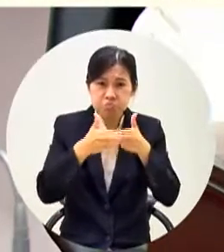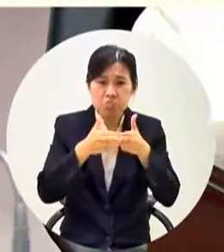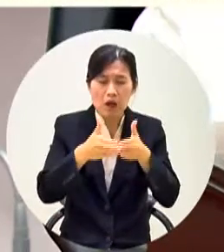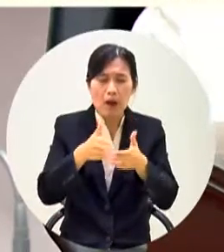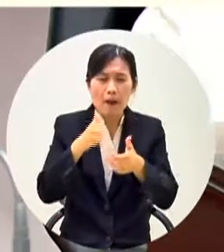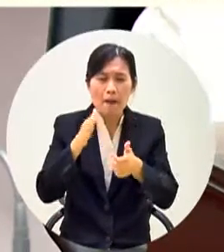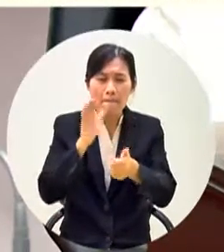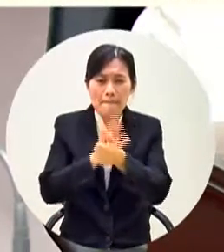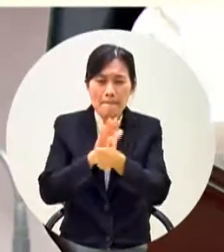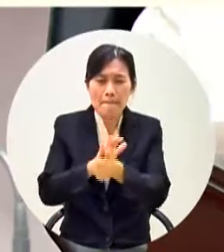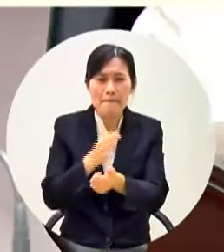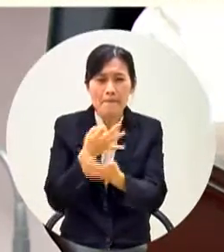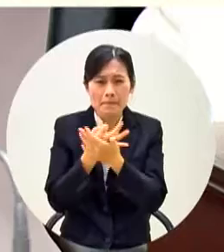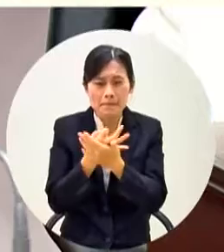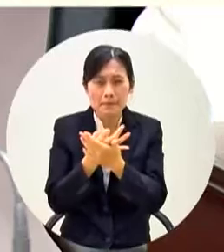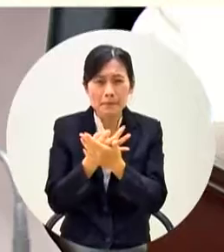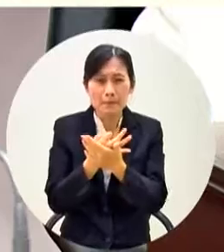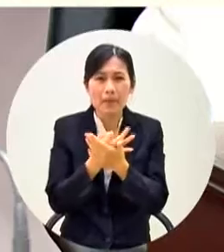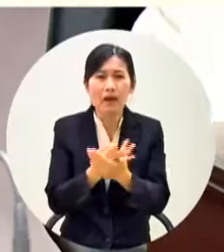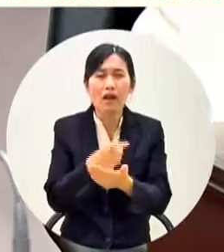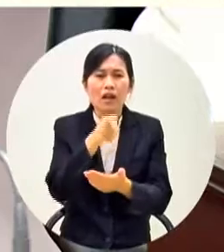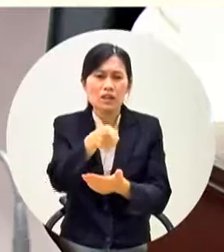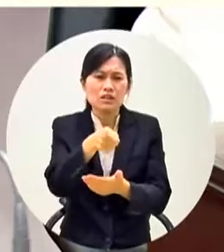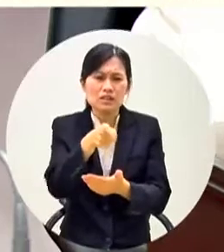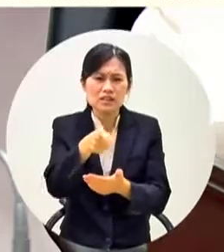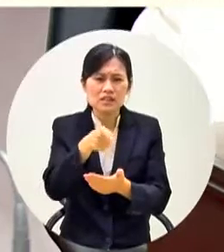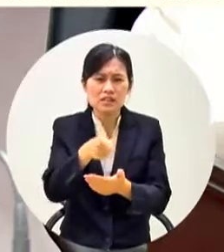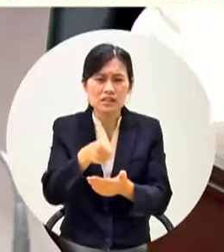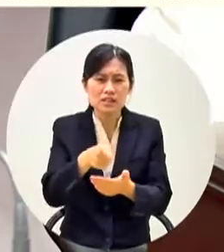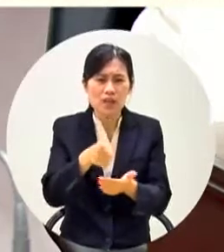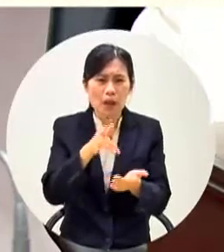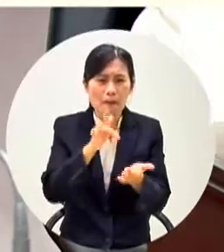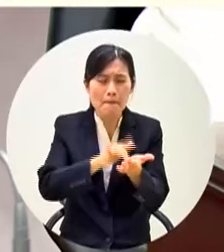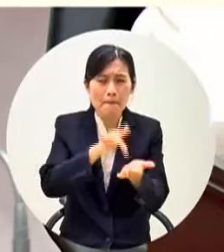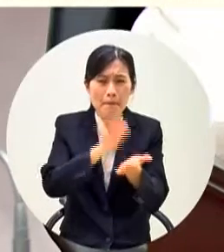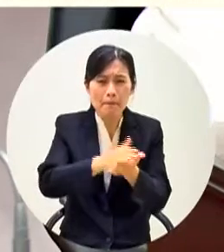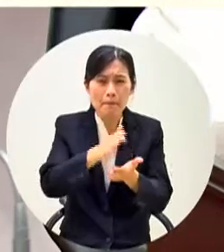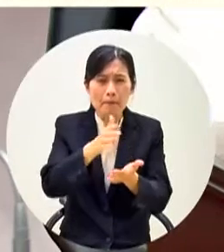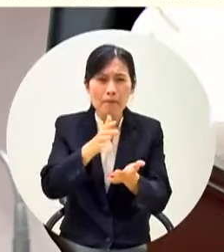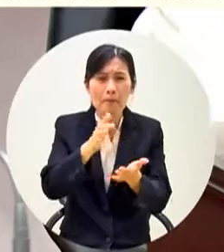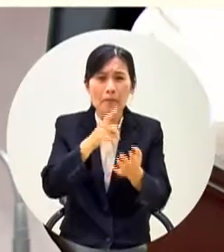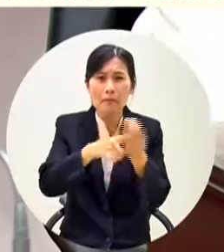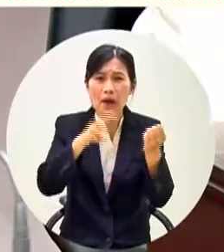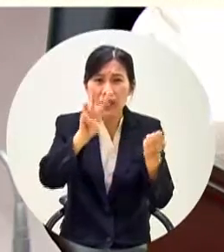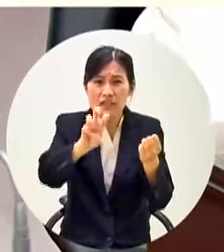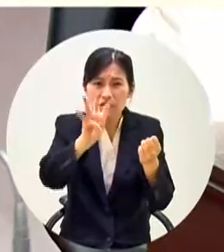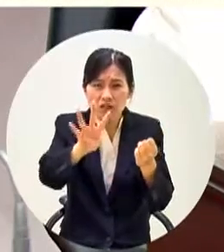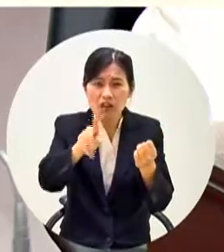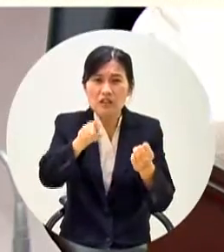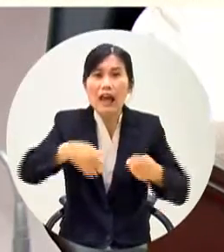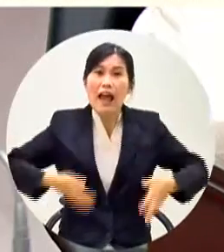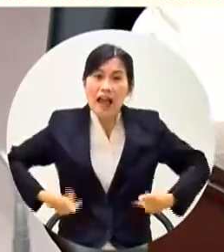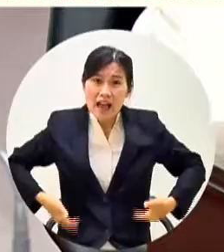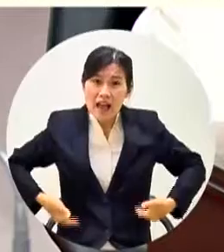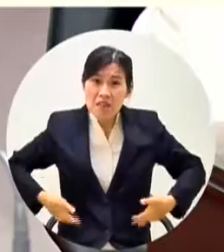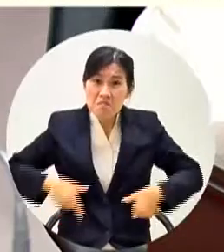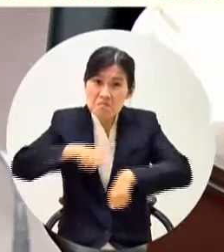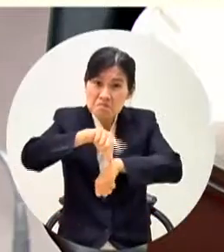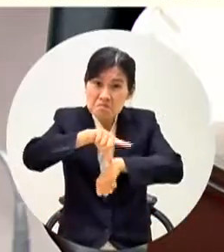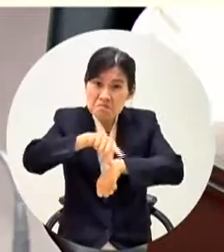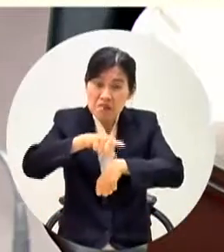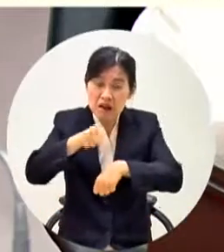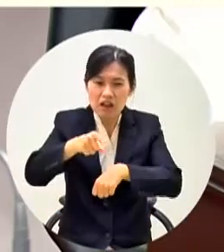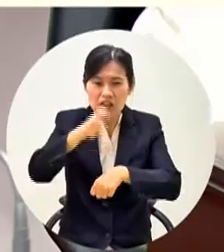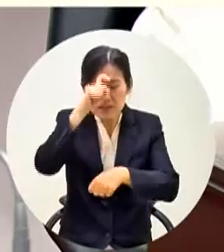這種預算的發包案踩三十四標就是為了匆匆趕進度來滿足